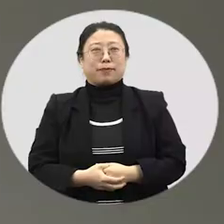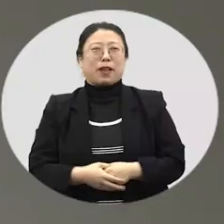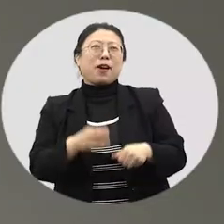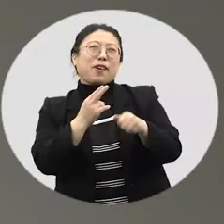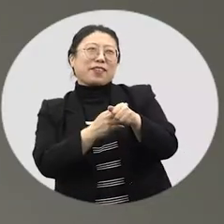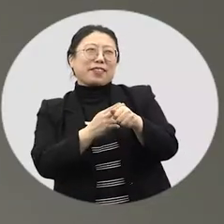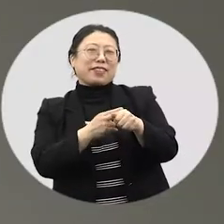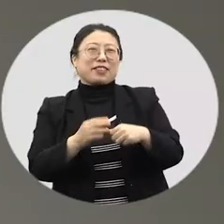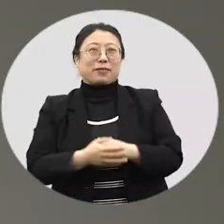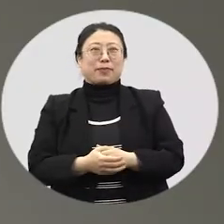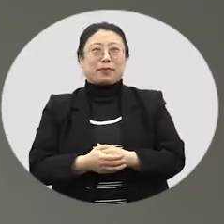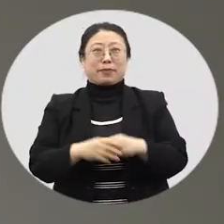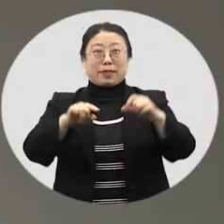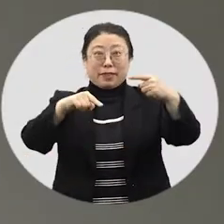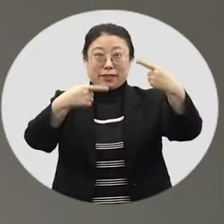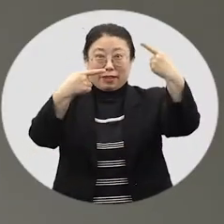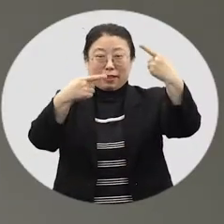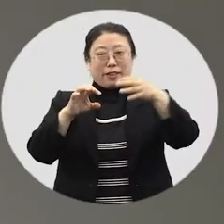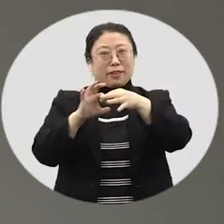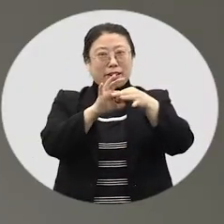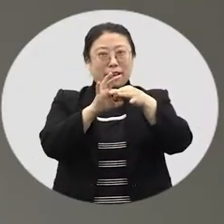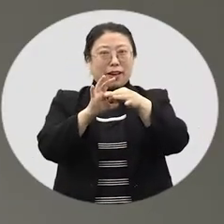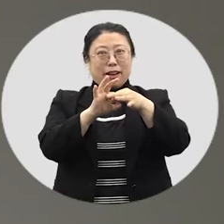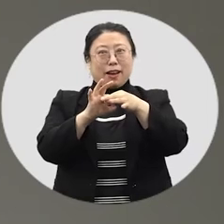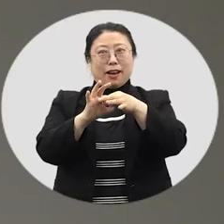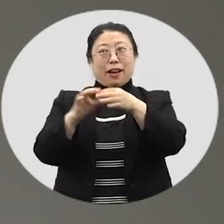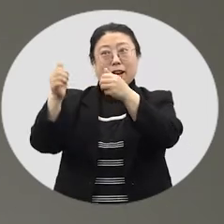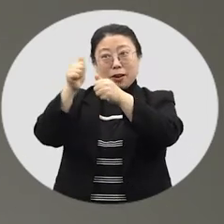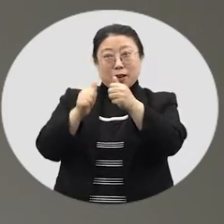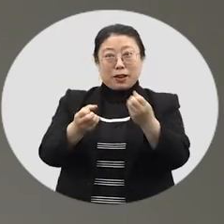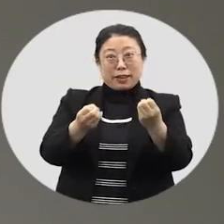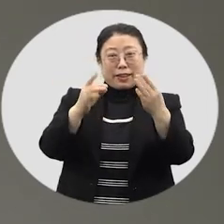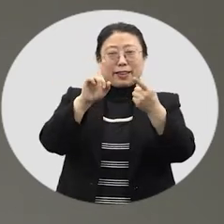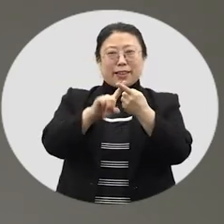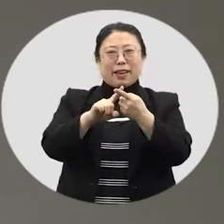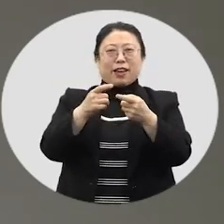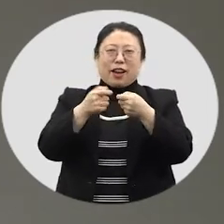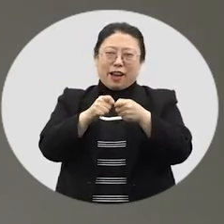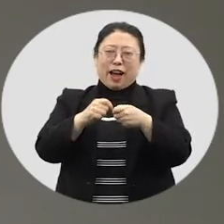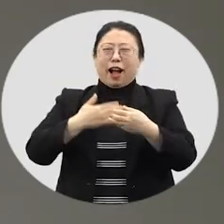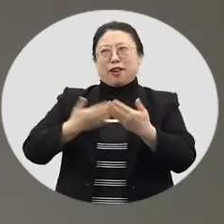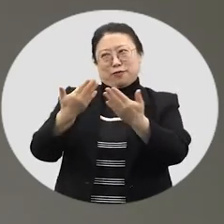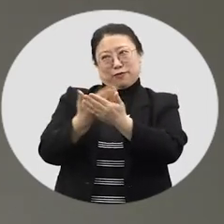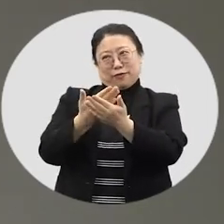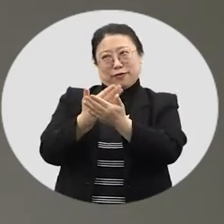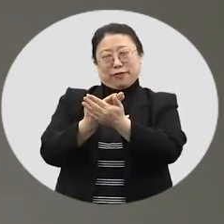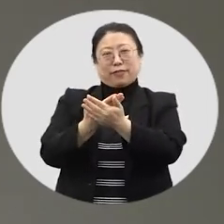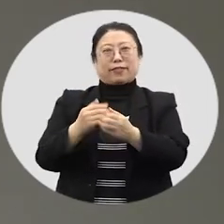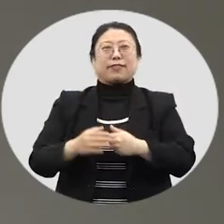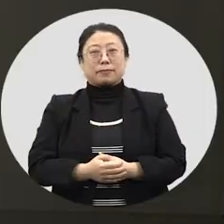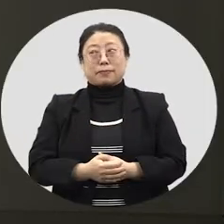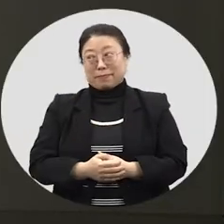선생님, 설과 관련된 우리나라 새시풍속에 대해 좀 더 알려주세요.